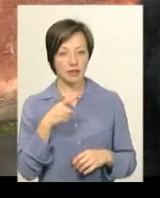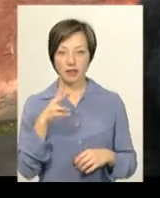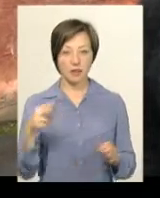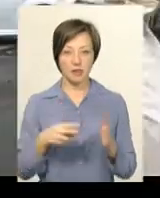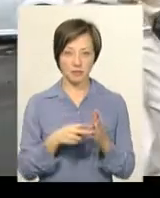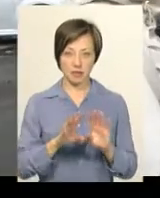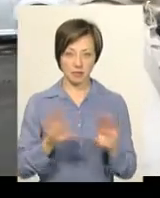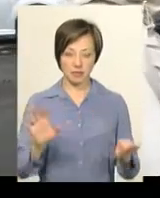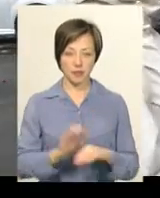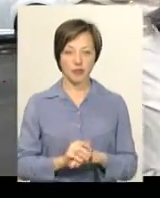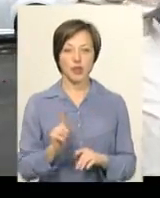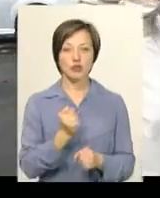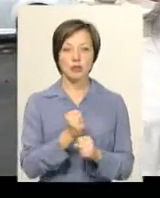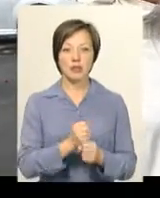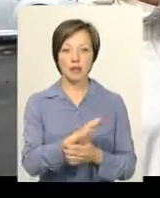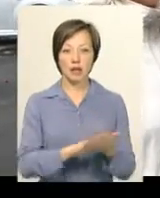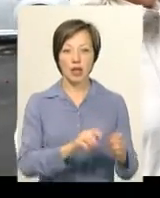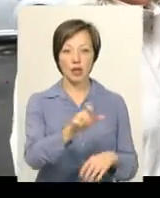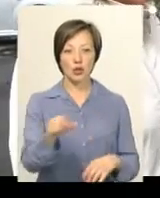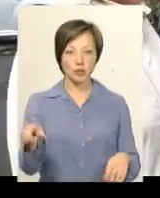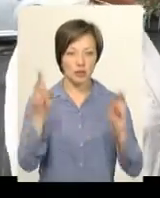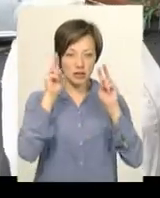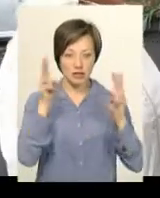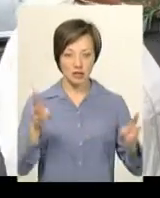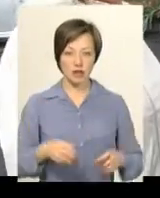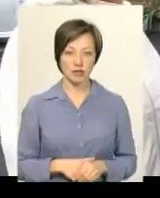підключати. Що робити далі, люди не знають.